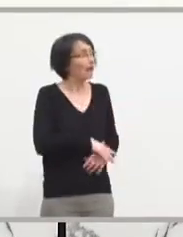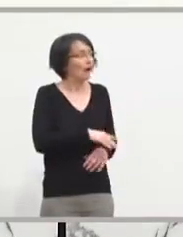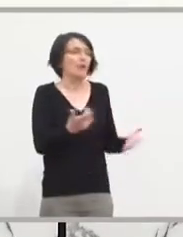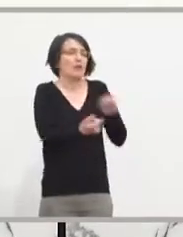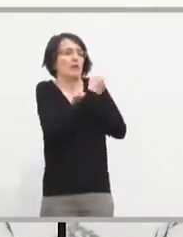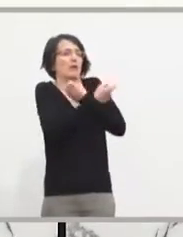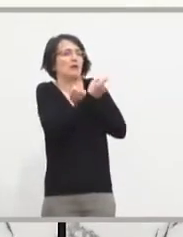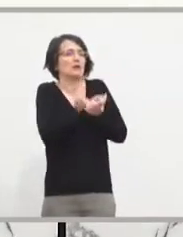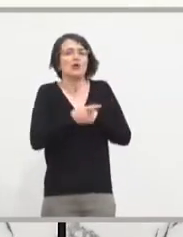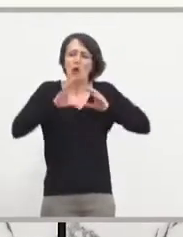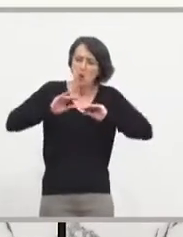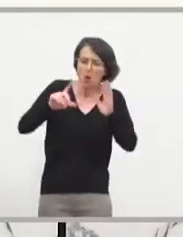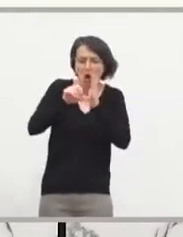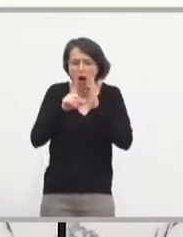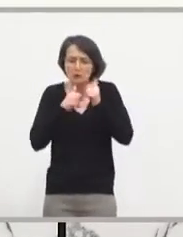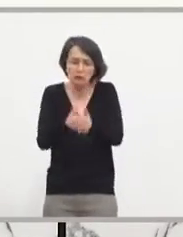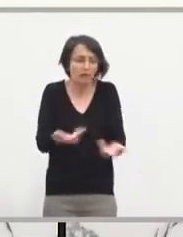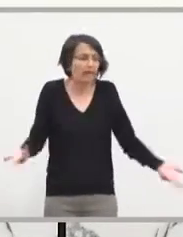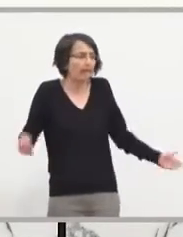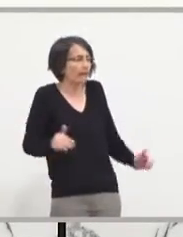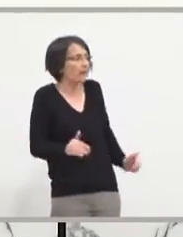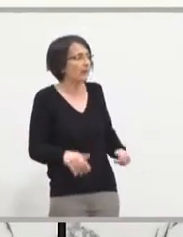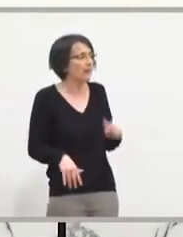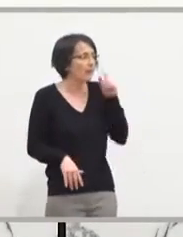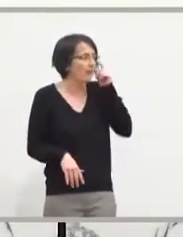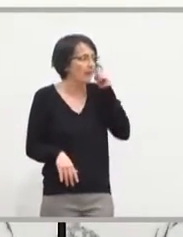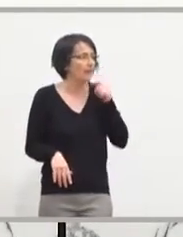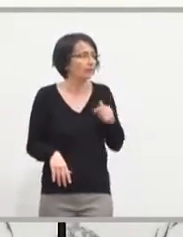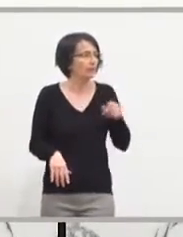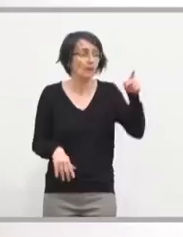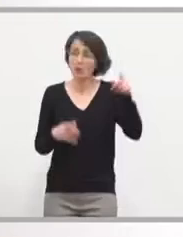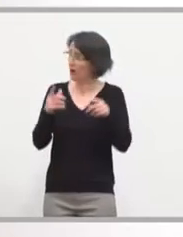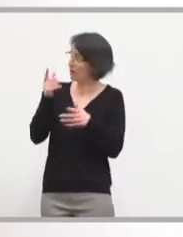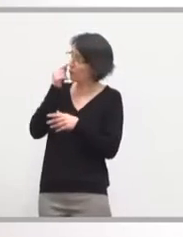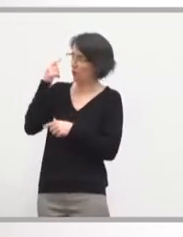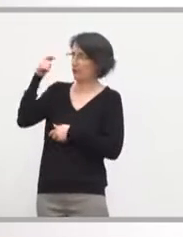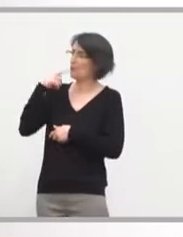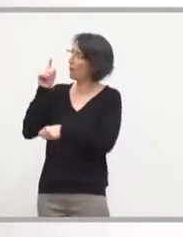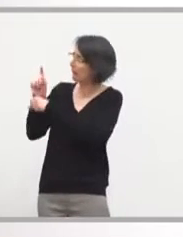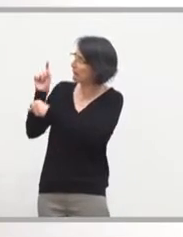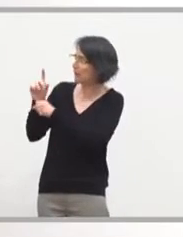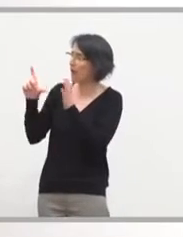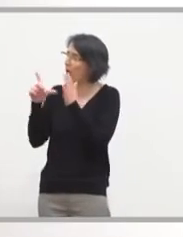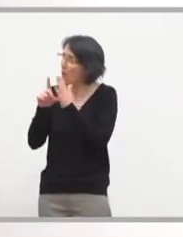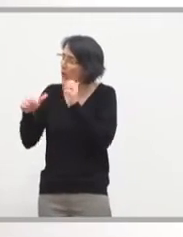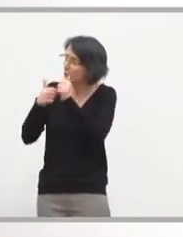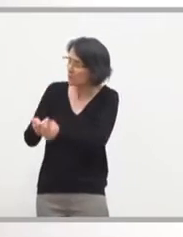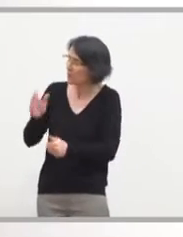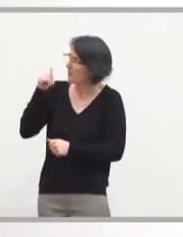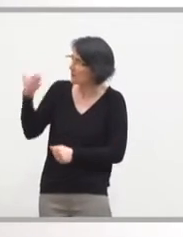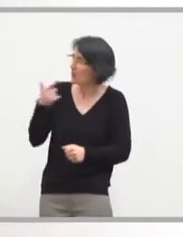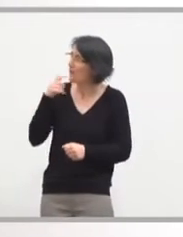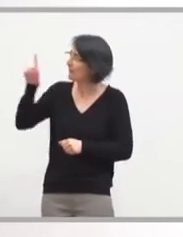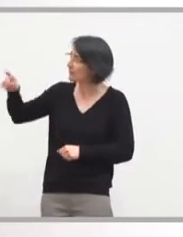'appliquer. Quand même. Je ne reproche pas, M. le Président, je ne reproche pas d'appliquer la loi. Je vous demande quel est votre